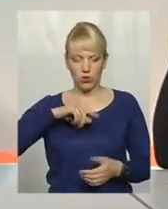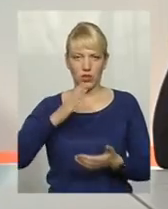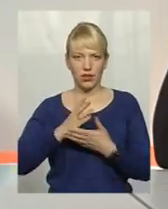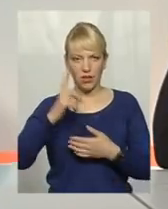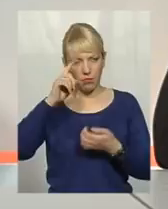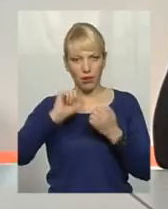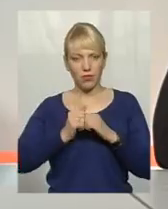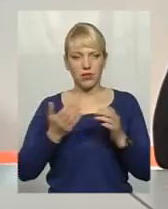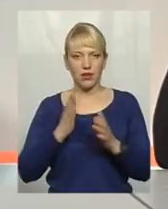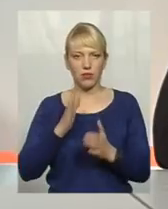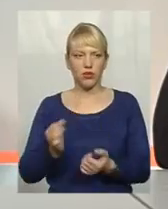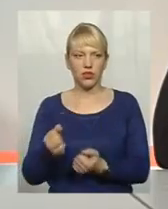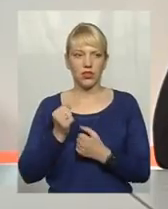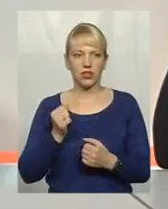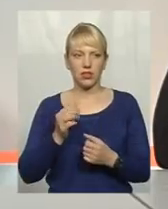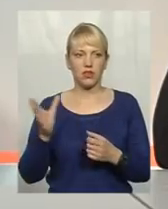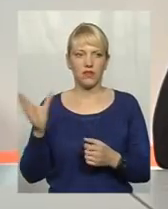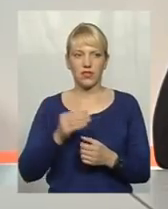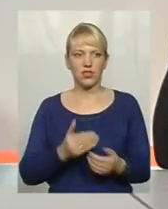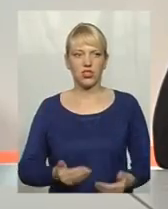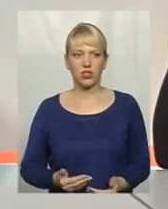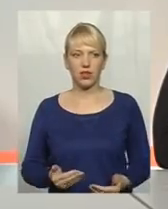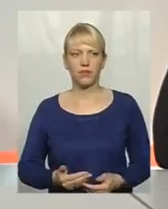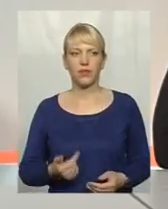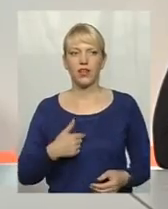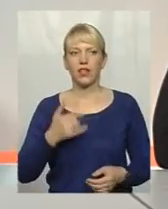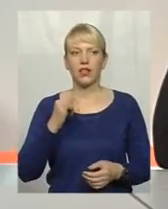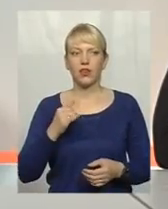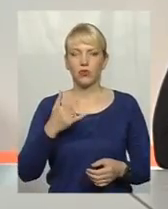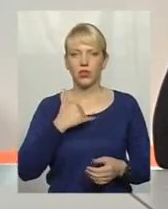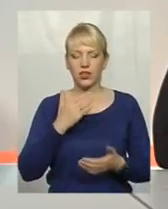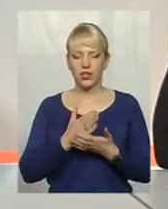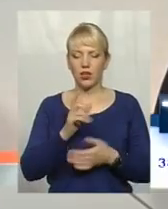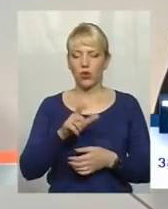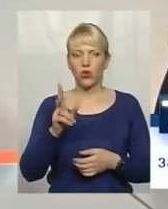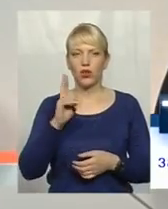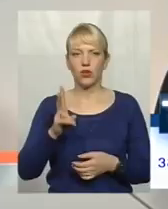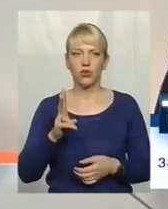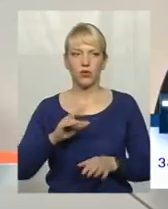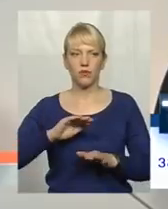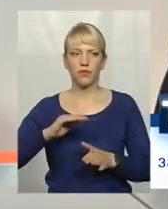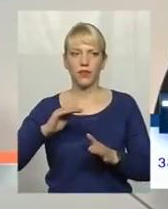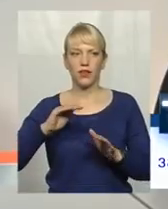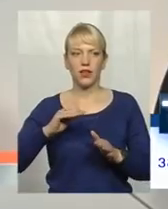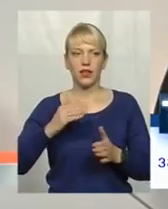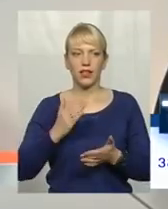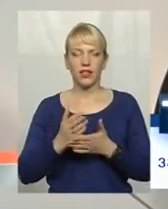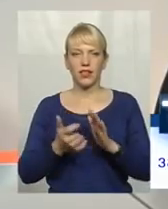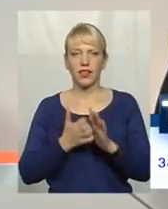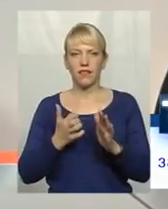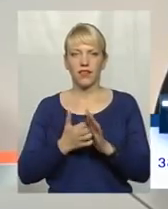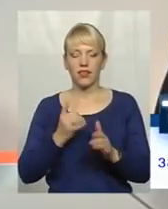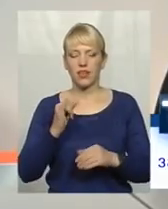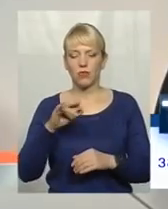пам'ять, яка нас буде захищати напротязі всього життя. Ну, звичайно, є і люди, в яких є якісь, скажімо так, дефекти в імунній